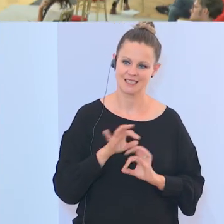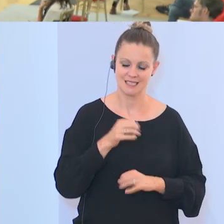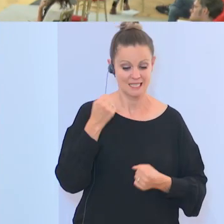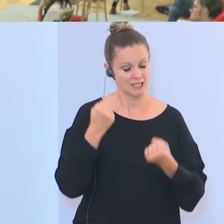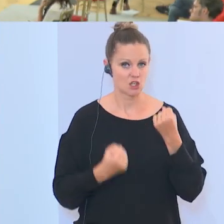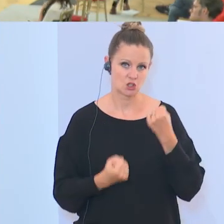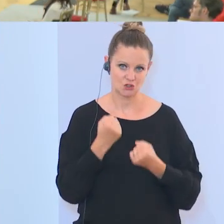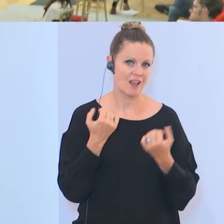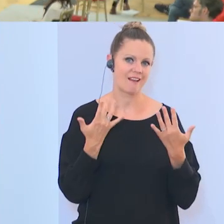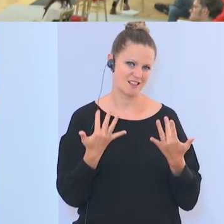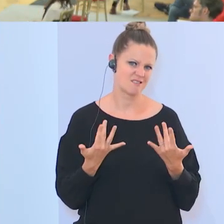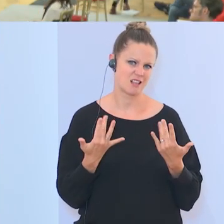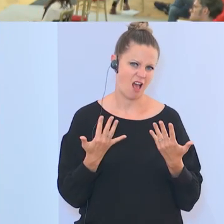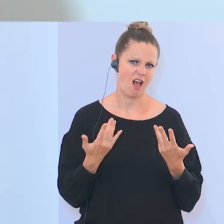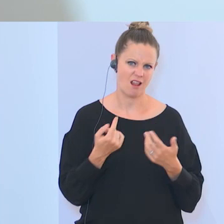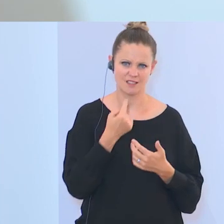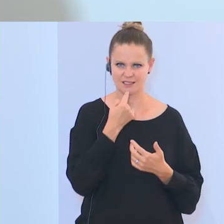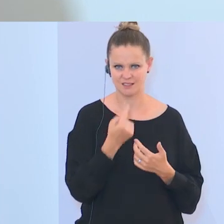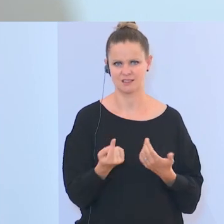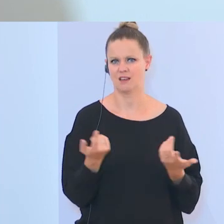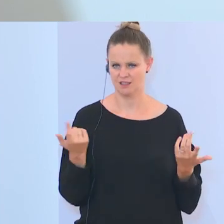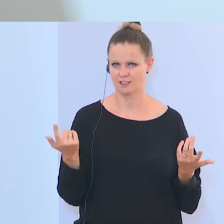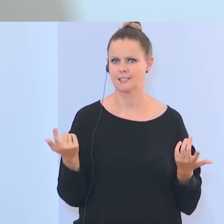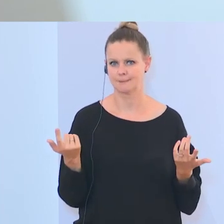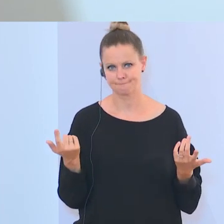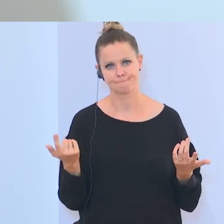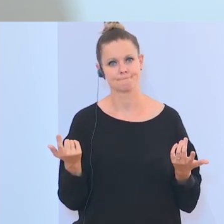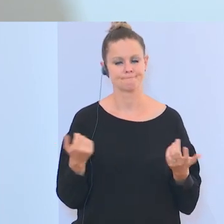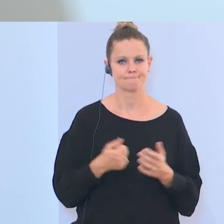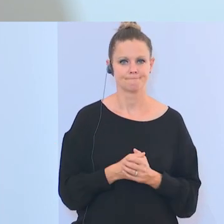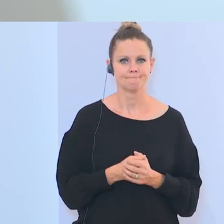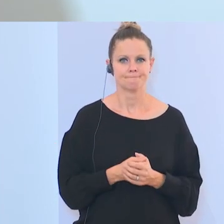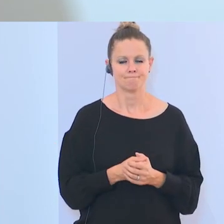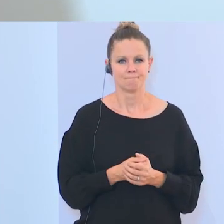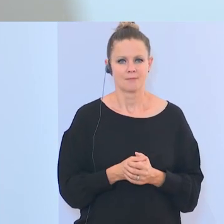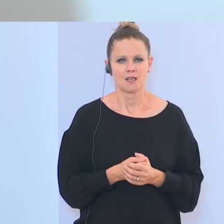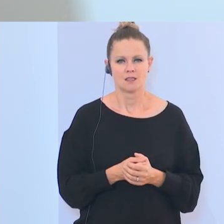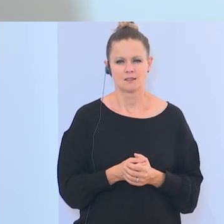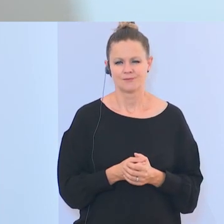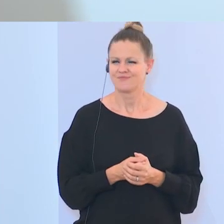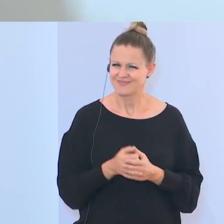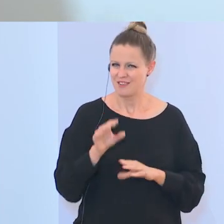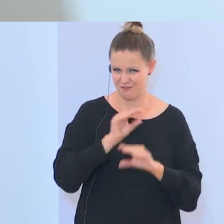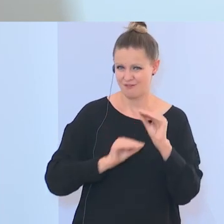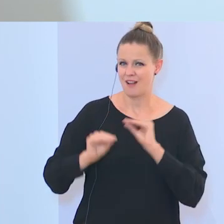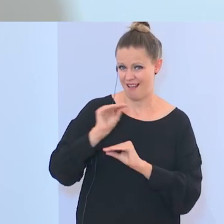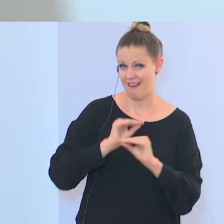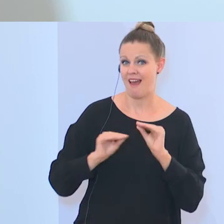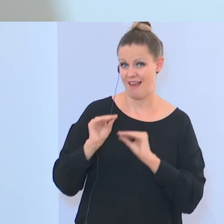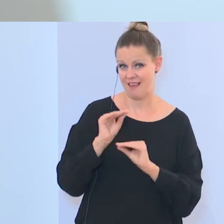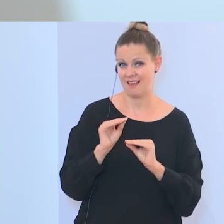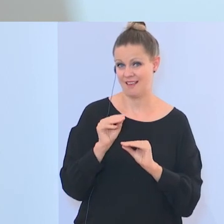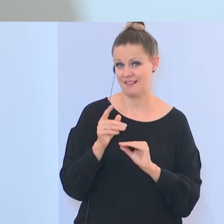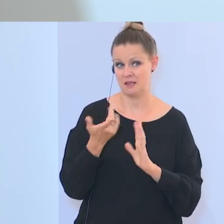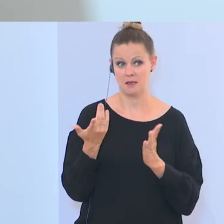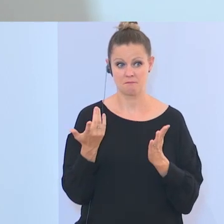Es ist schwierig, das zu quantifizieren. Diese Vereine präsentieren